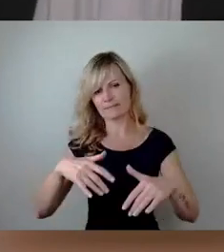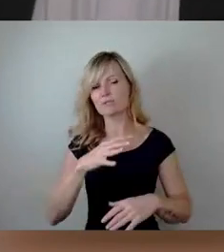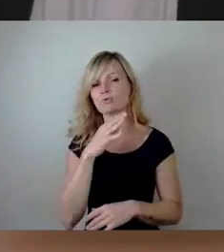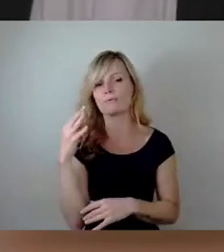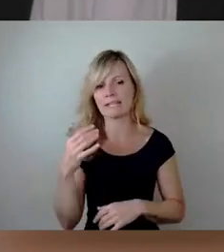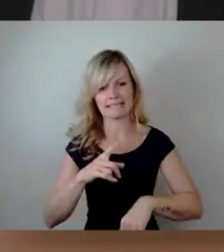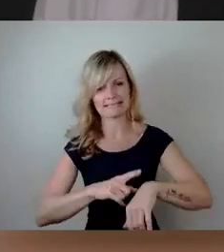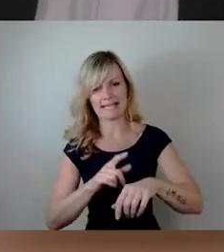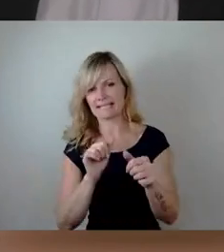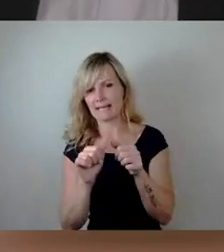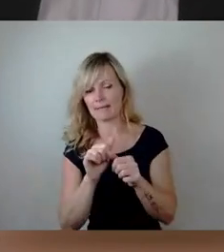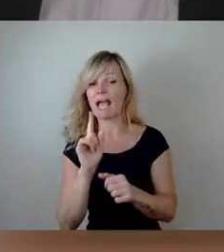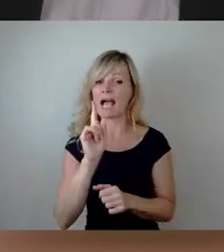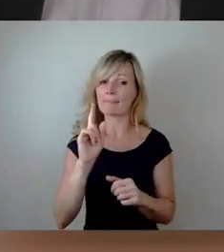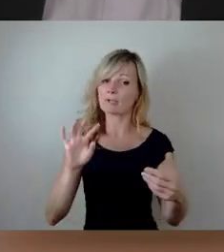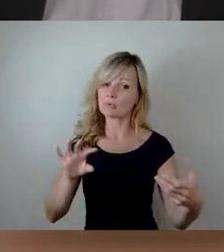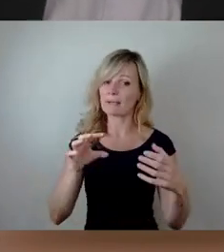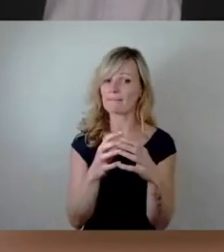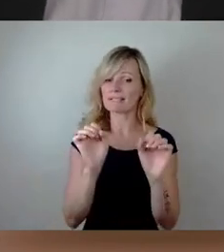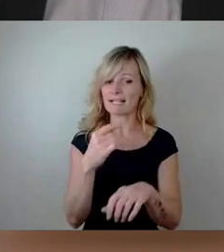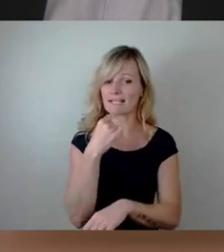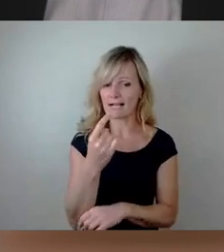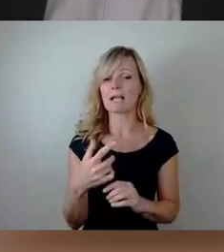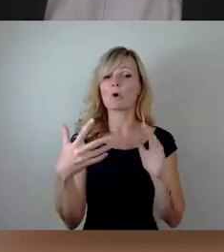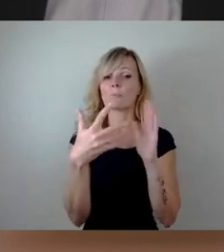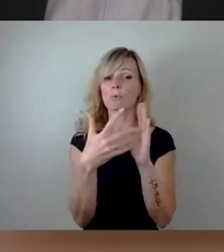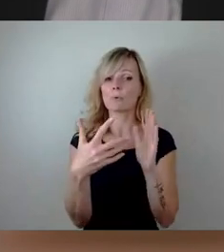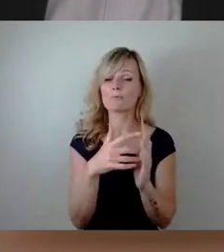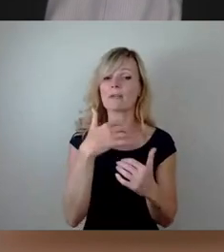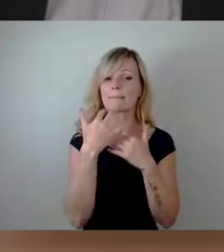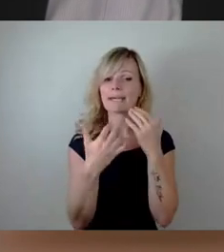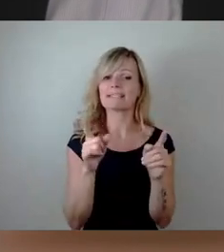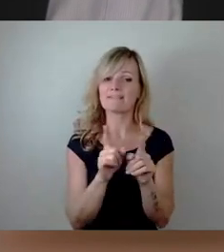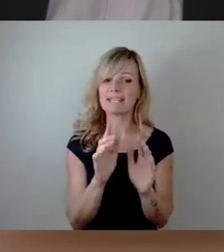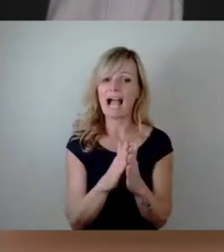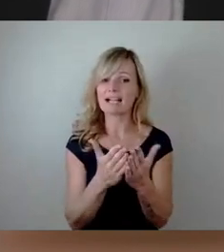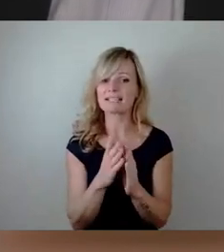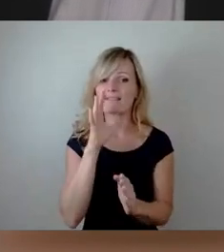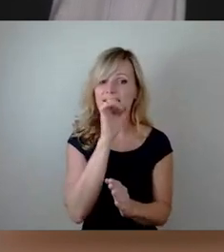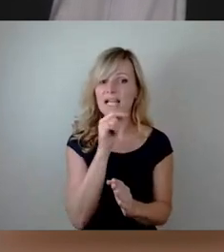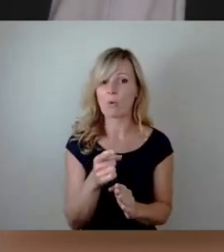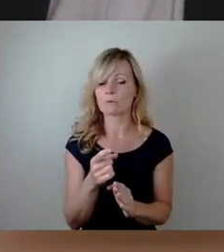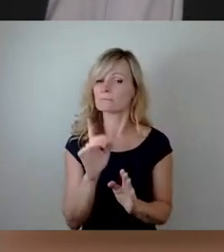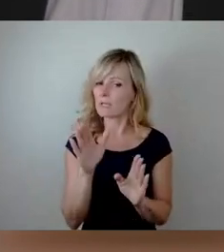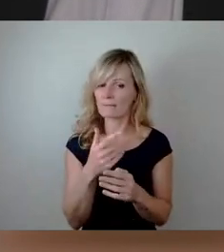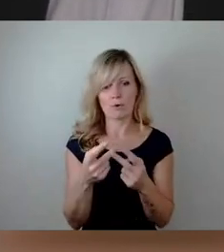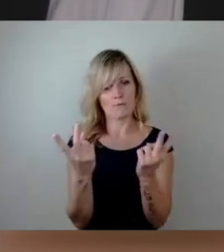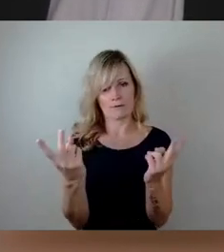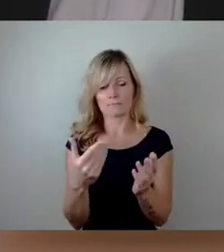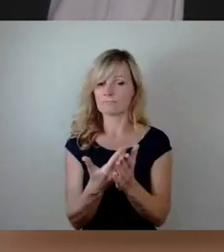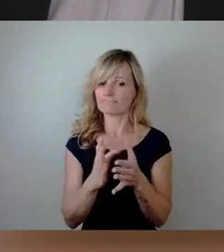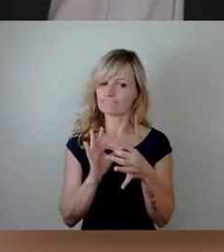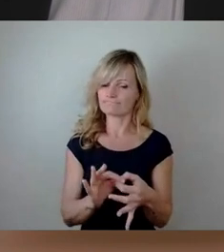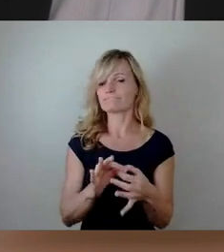Zusammenfassend ist festzustellen, dass Prüfberichte wie vertrauliche Akten zu behandeln sind, hinsichtlich derer in der Regel weder der